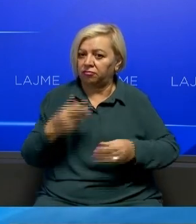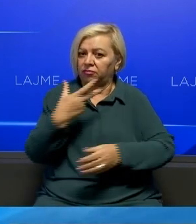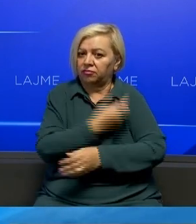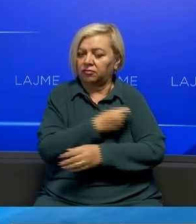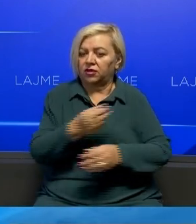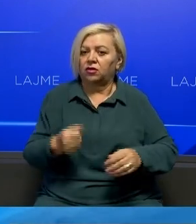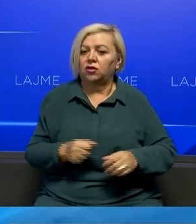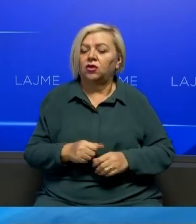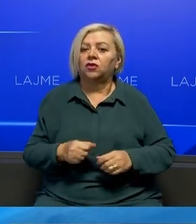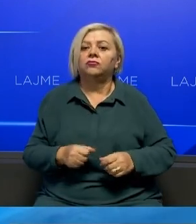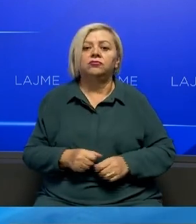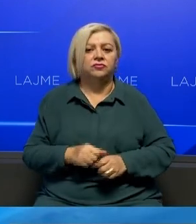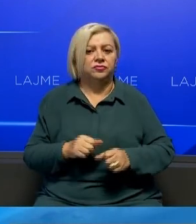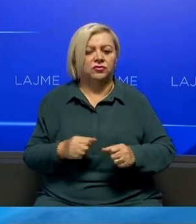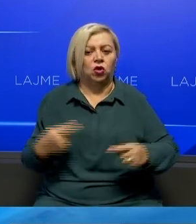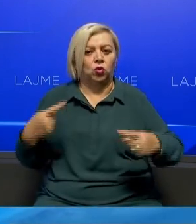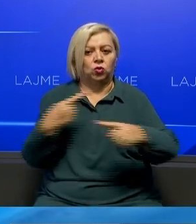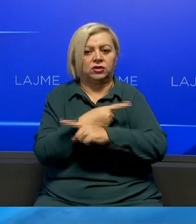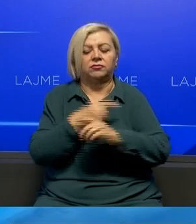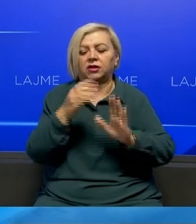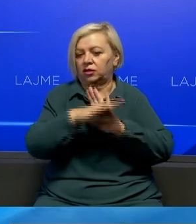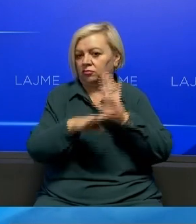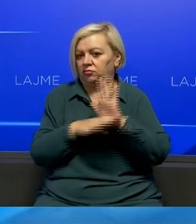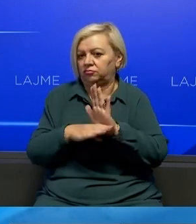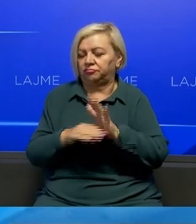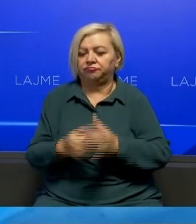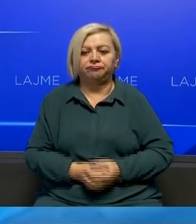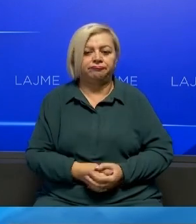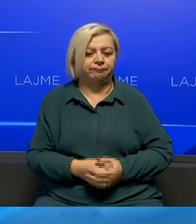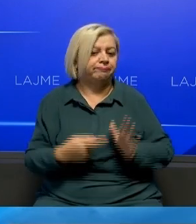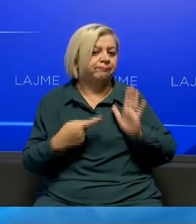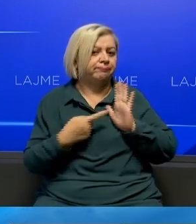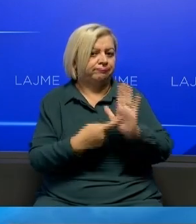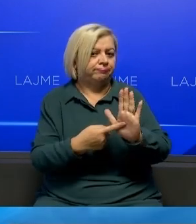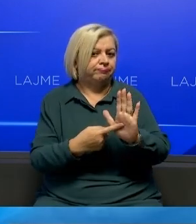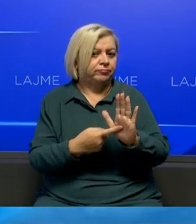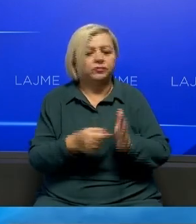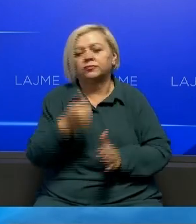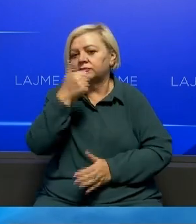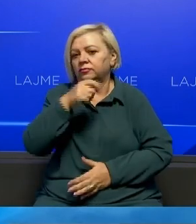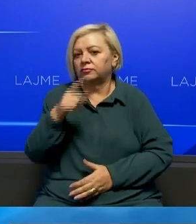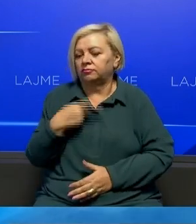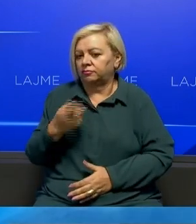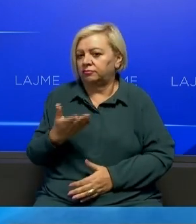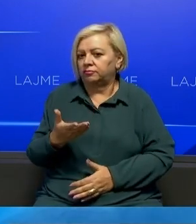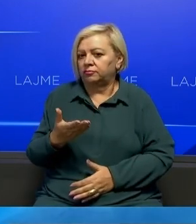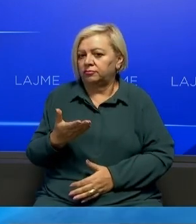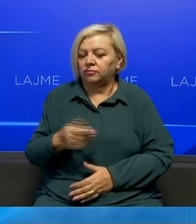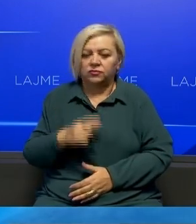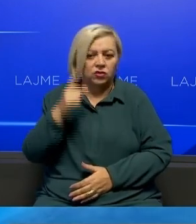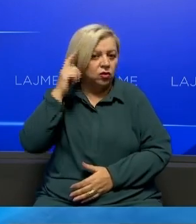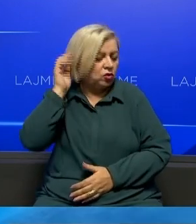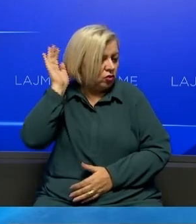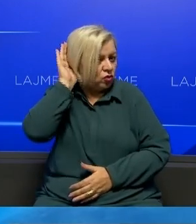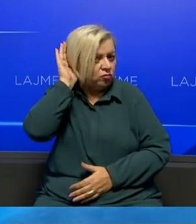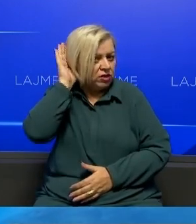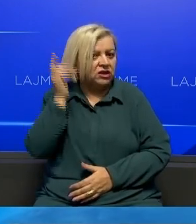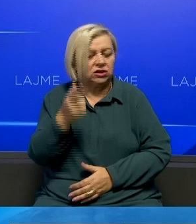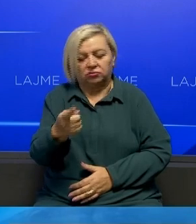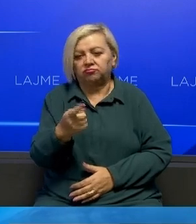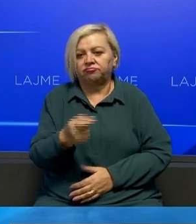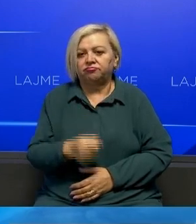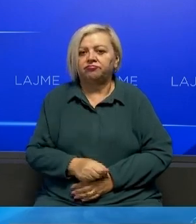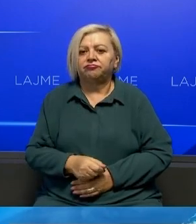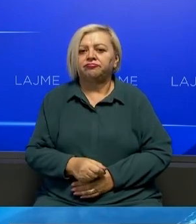këndështemi lichin Me dëvërtetë kjo të regon Ate që ka e tham Kjo minister e demanton vetë